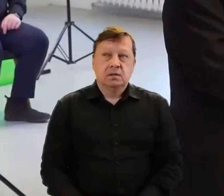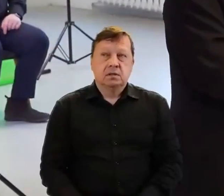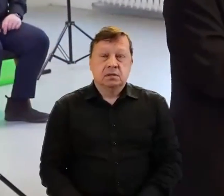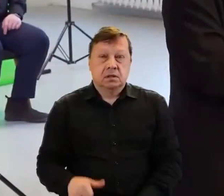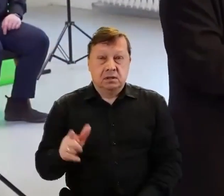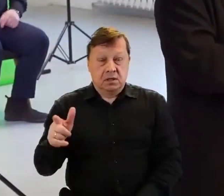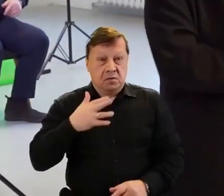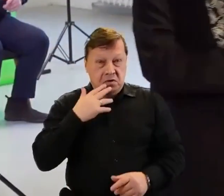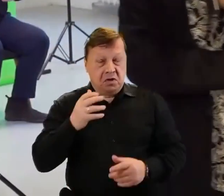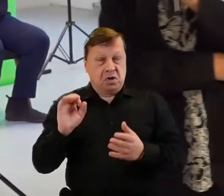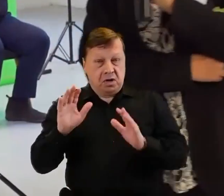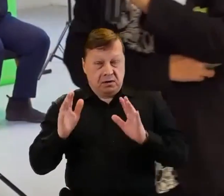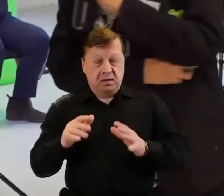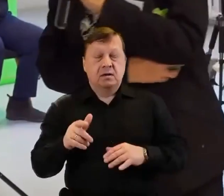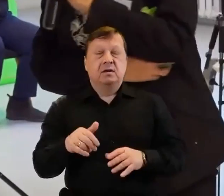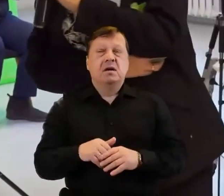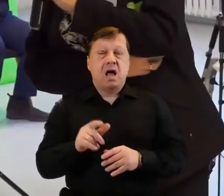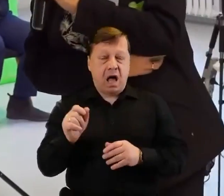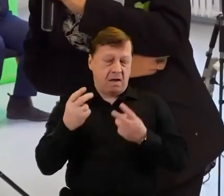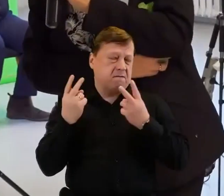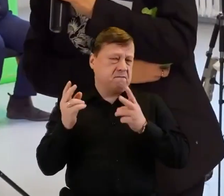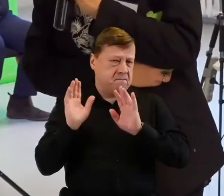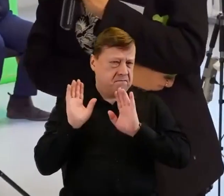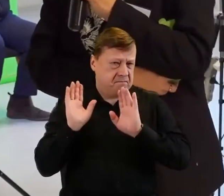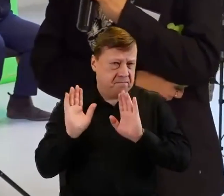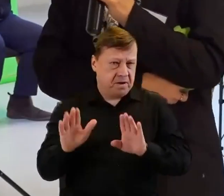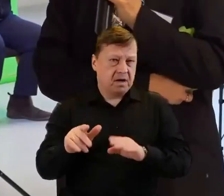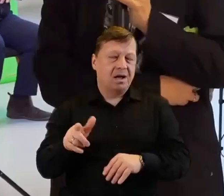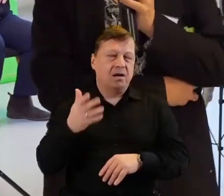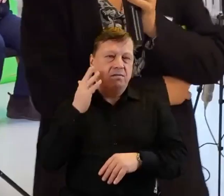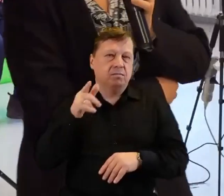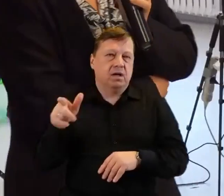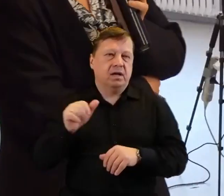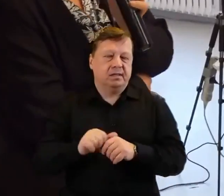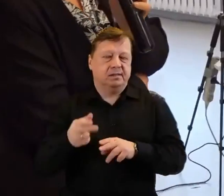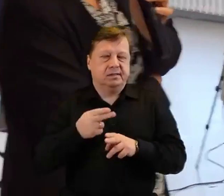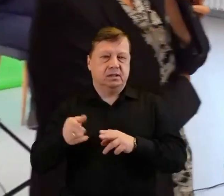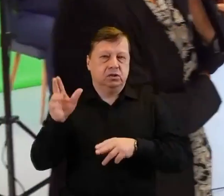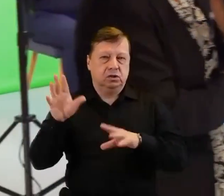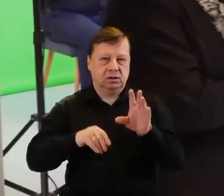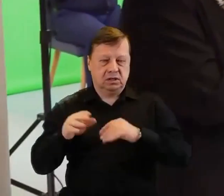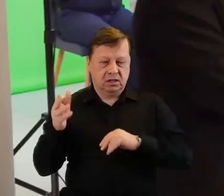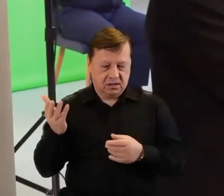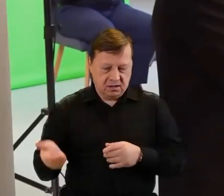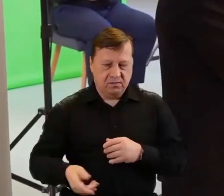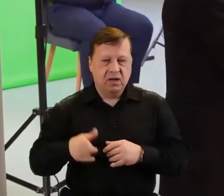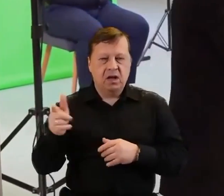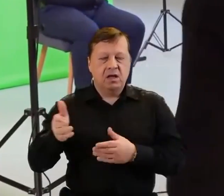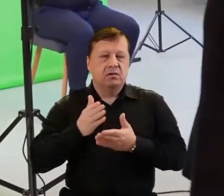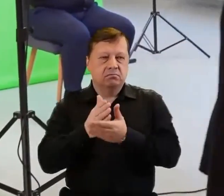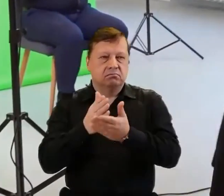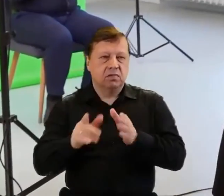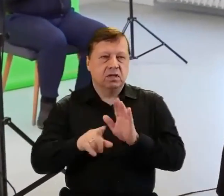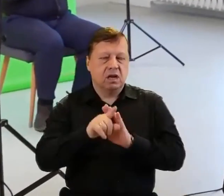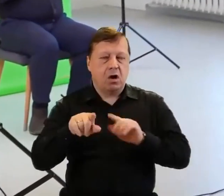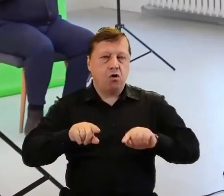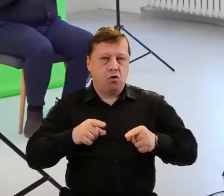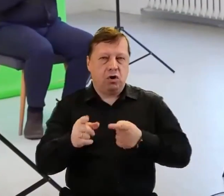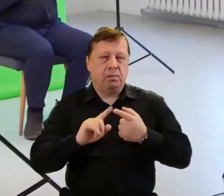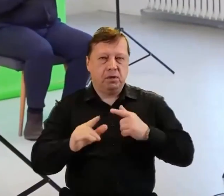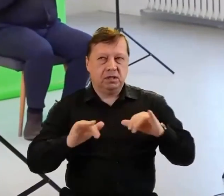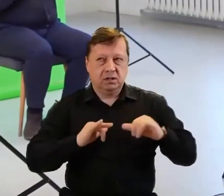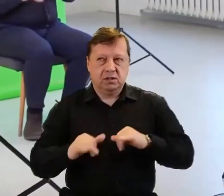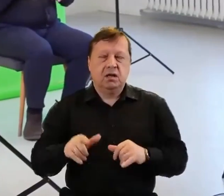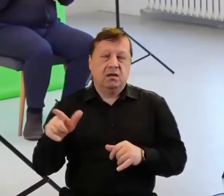sceptyczna wobec organizacji. Jest akurat ważna w sensie, że Sylwia jest księgową i doradza organizacjom pozarządowym, ale również prowadzi